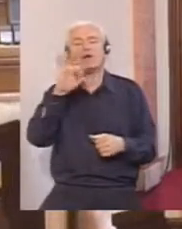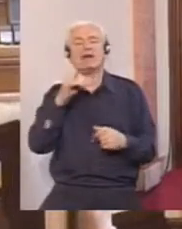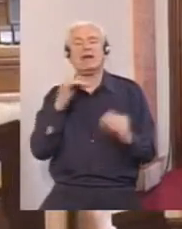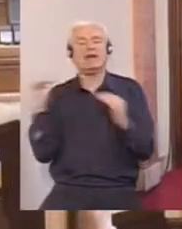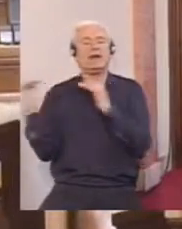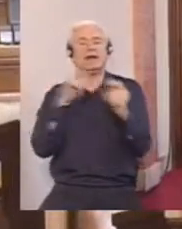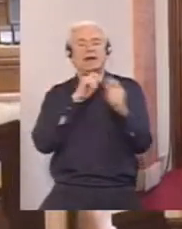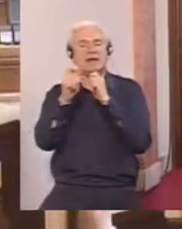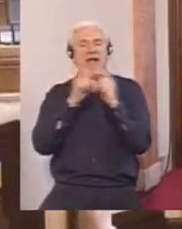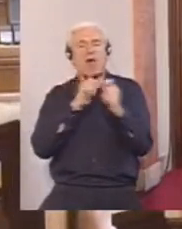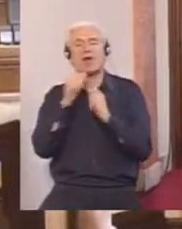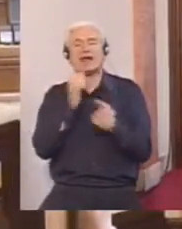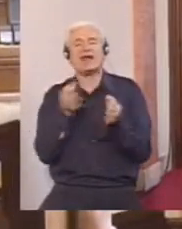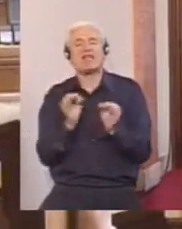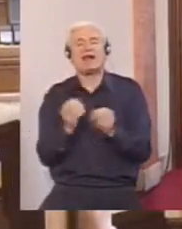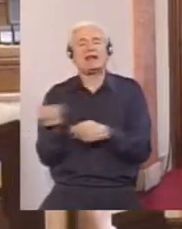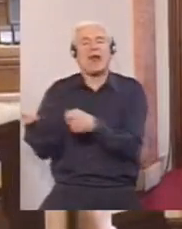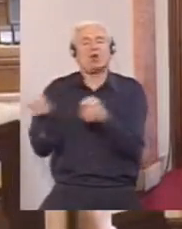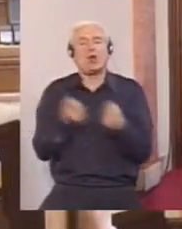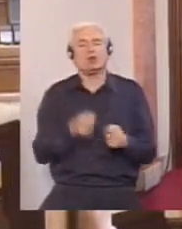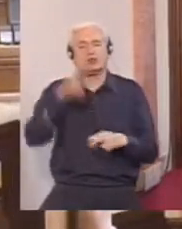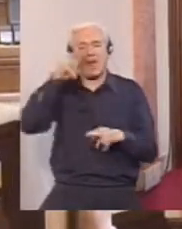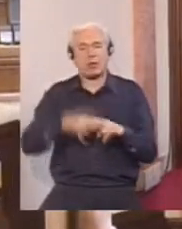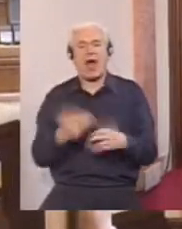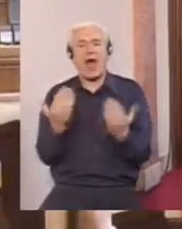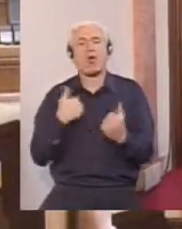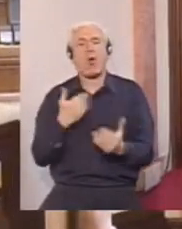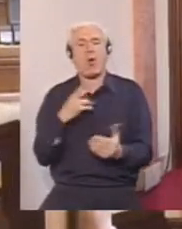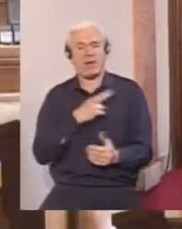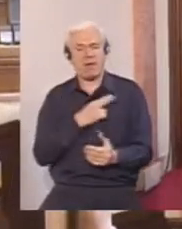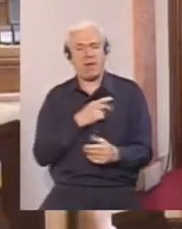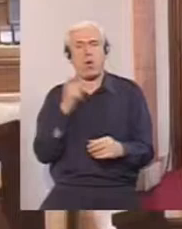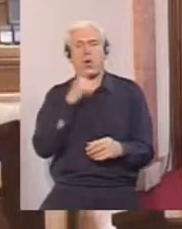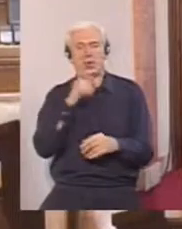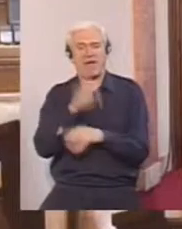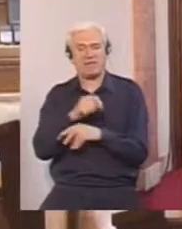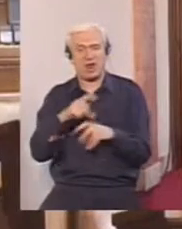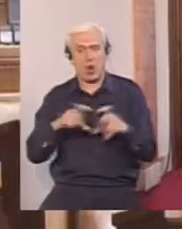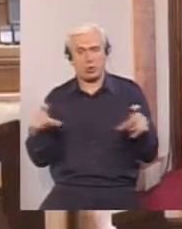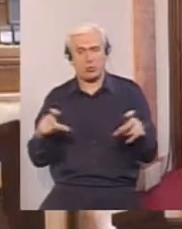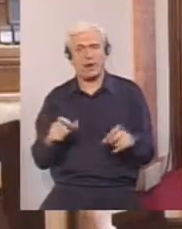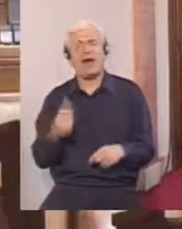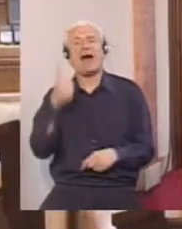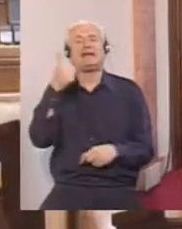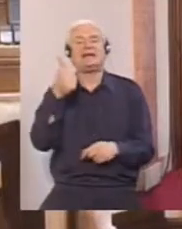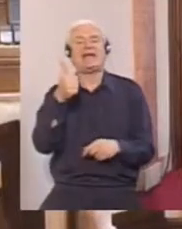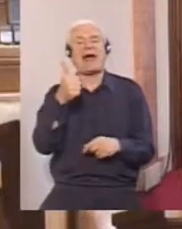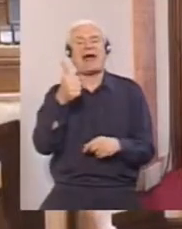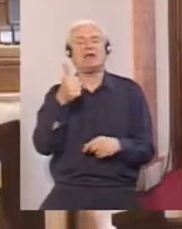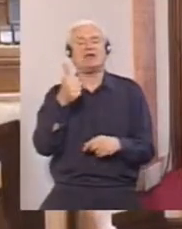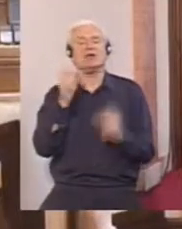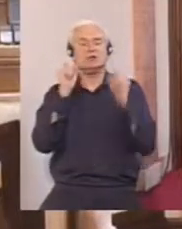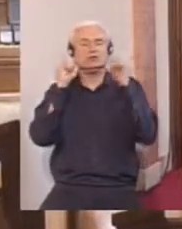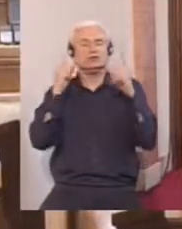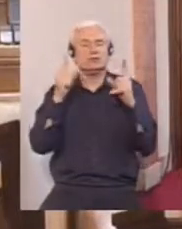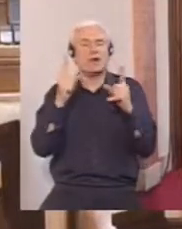dialoga, zbog kvaliteta donošenja odluka, ako već imamo upravni odbor. Jedan anachronizam,